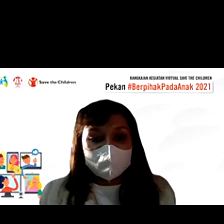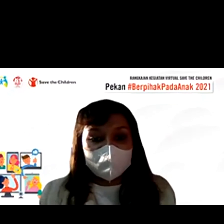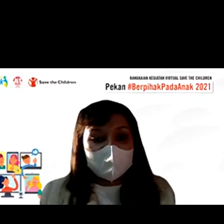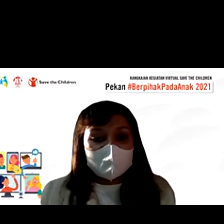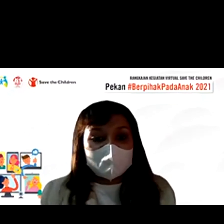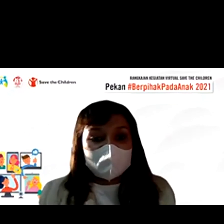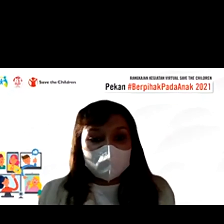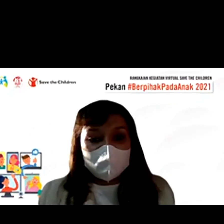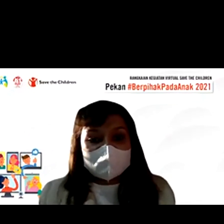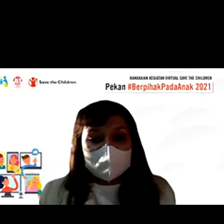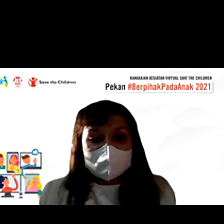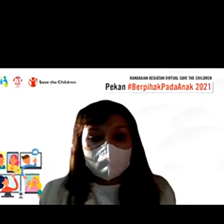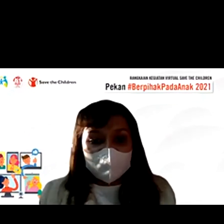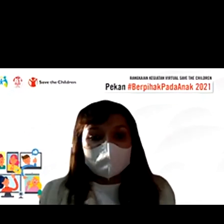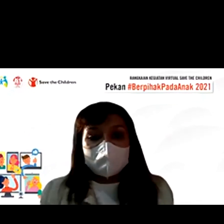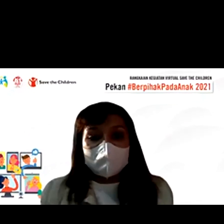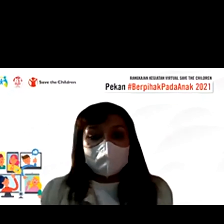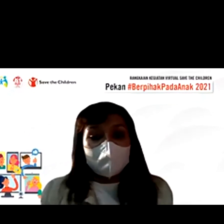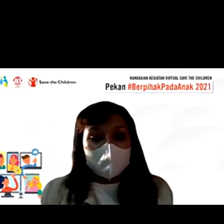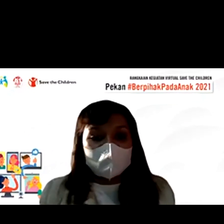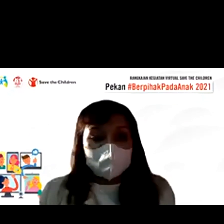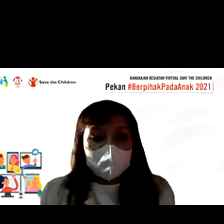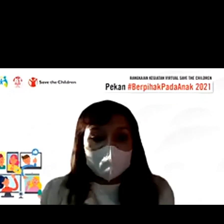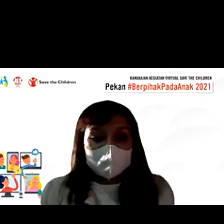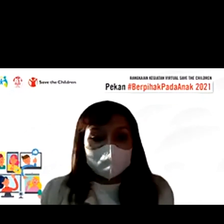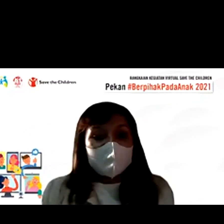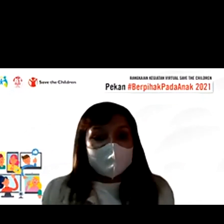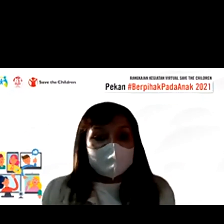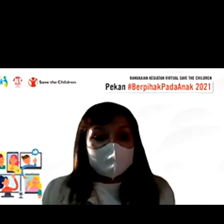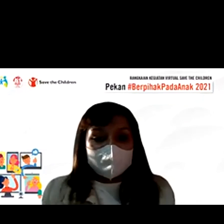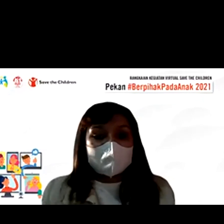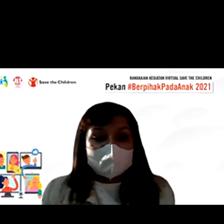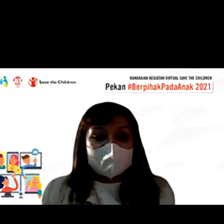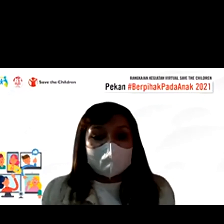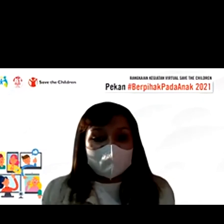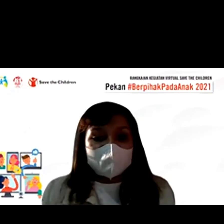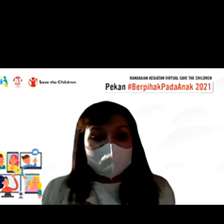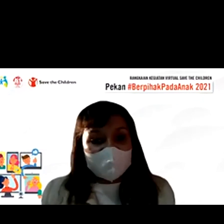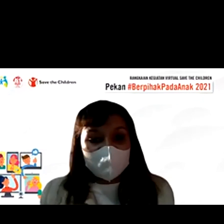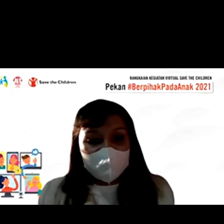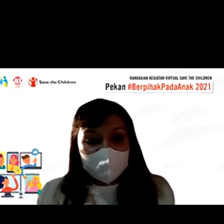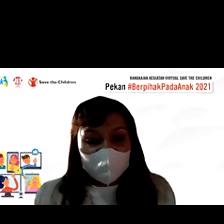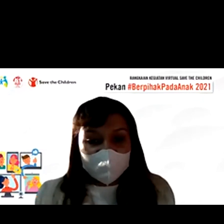selaku jubir saat gas COVID di Kabupaten Sumbabarat bisa langsung direspon Pak Bonar